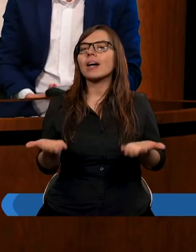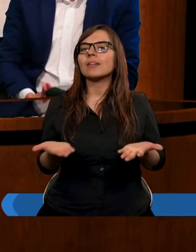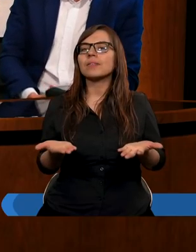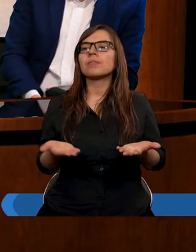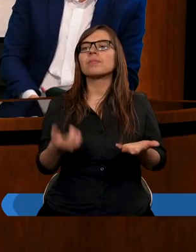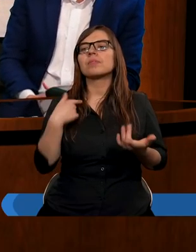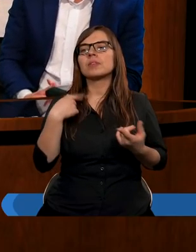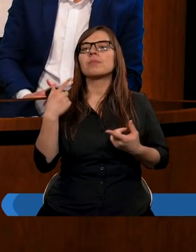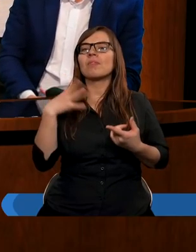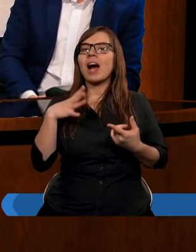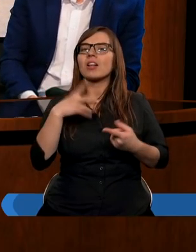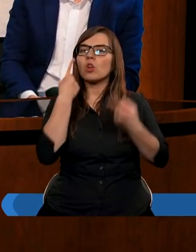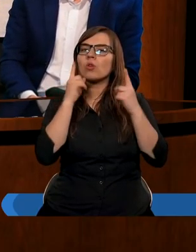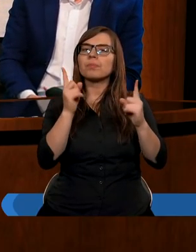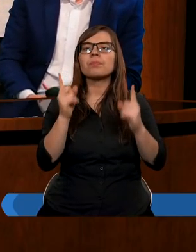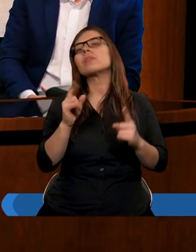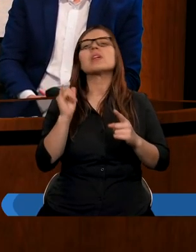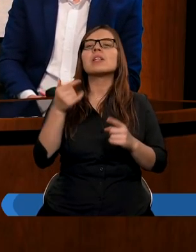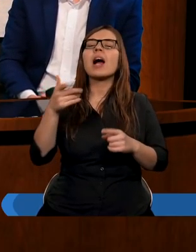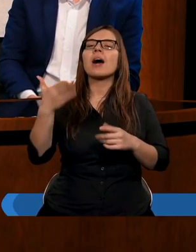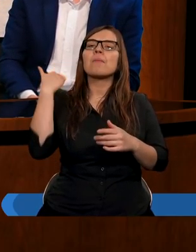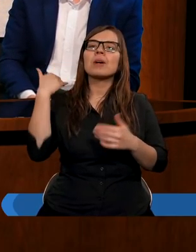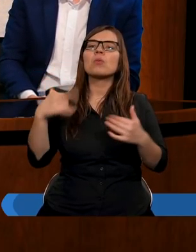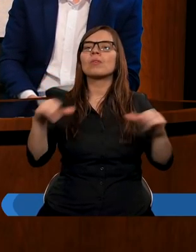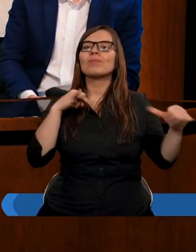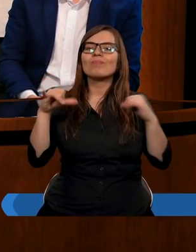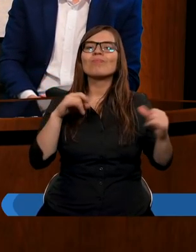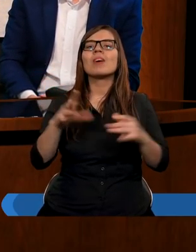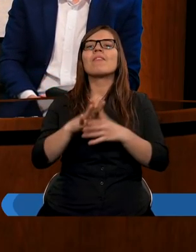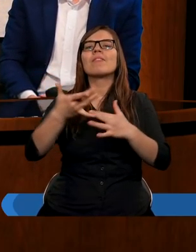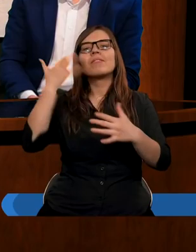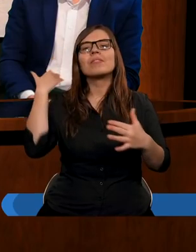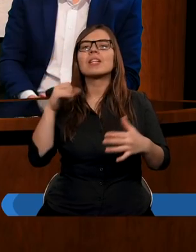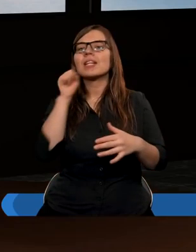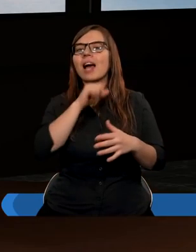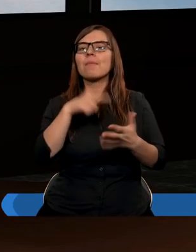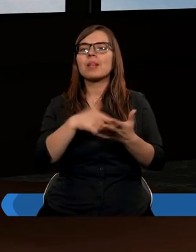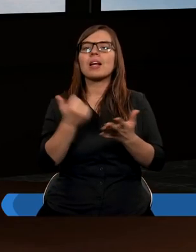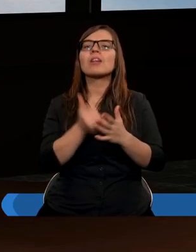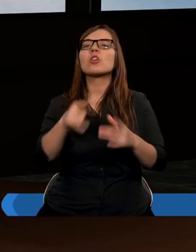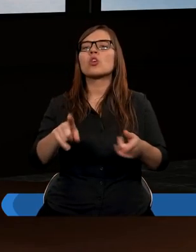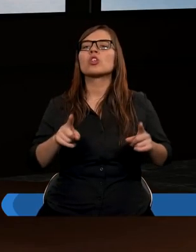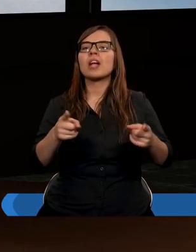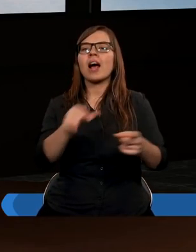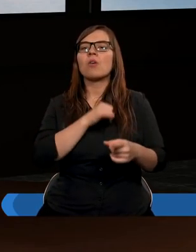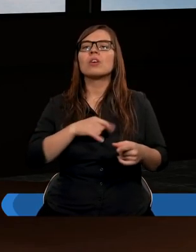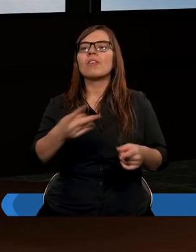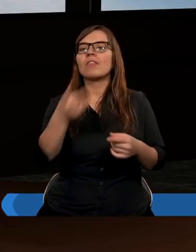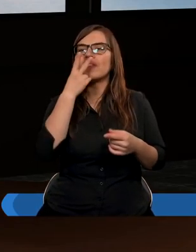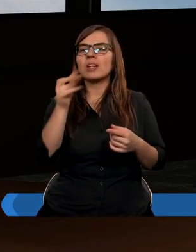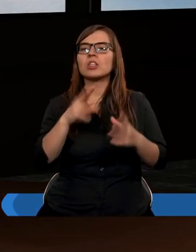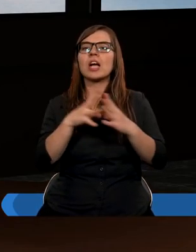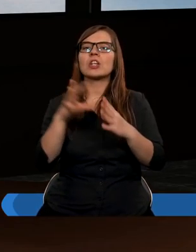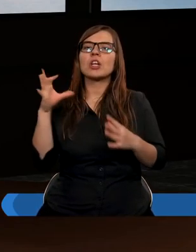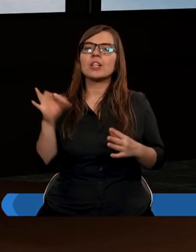Warto też zobaczyć, jak ona była rozdysponowana w Starym Testamencie. Jak to wszystko przebiegało. Tam widzimy, że